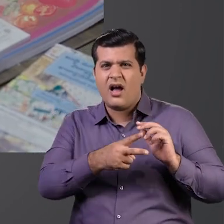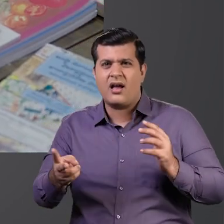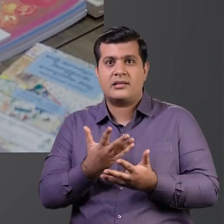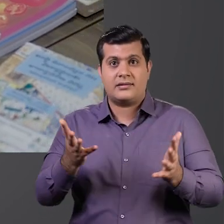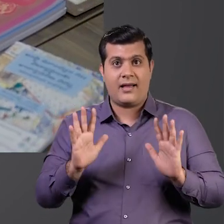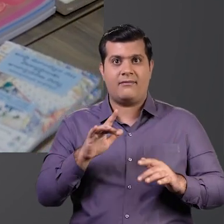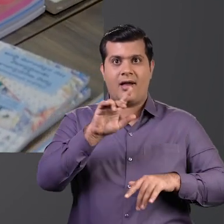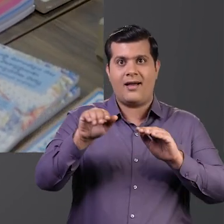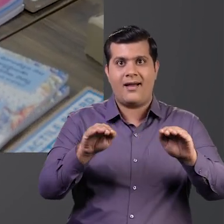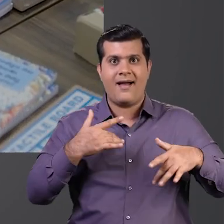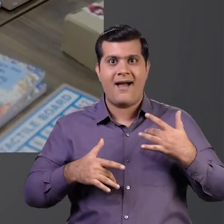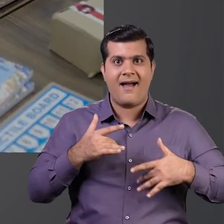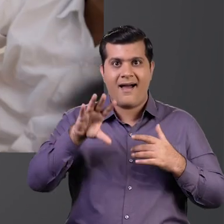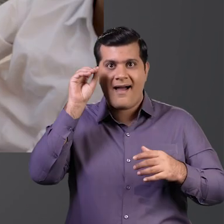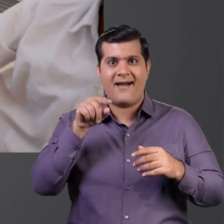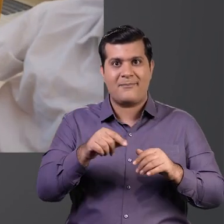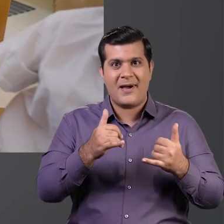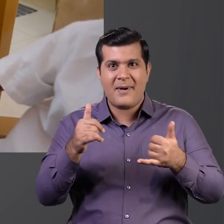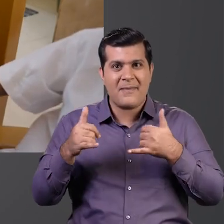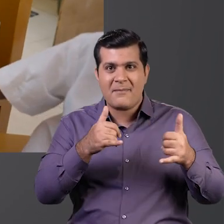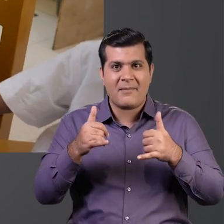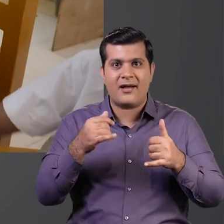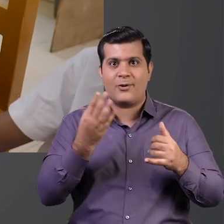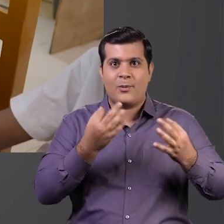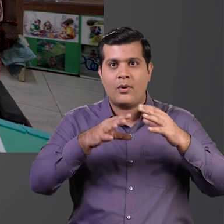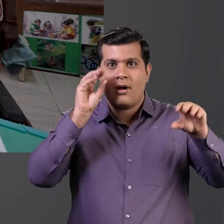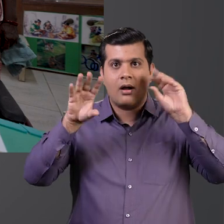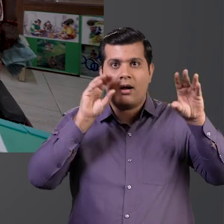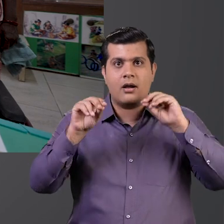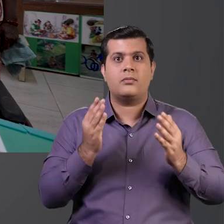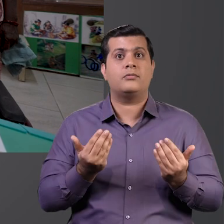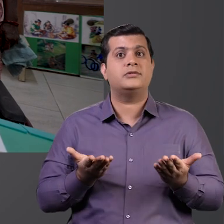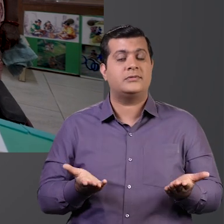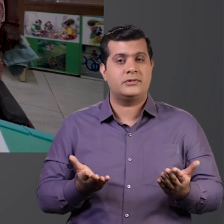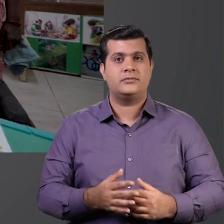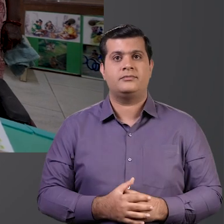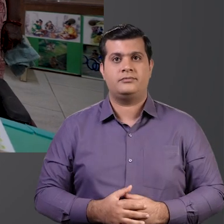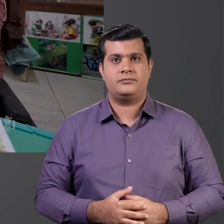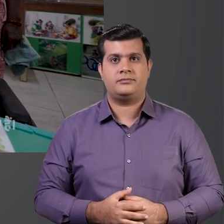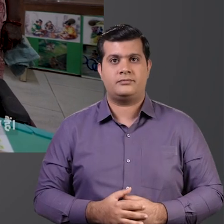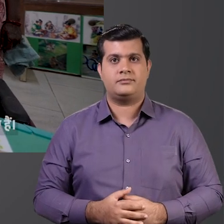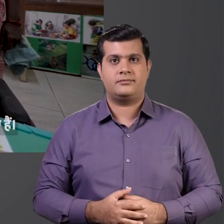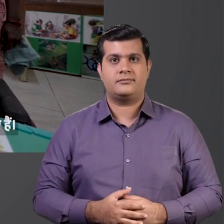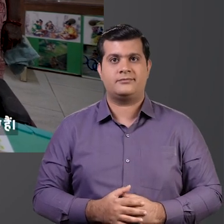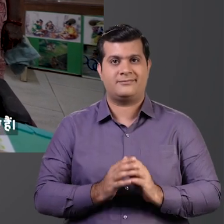रोचक अधिगम सामगरी शामिल हैं जो बच्चों को खेल-खेल में ही नई-नई चीजें सिखाते हैं